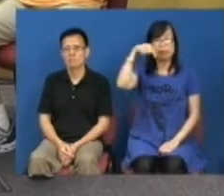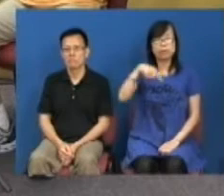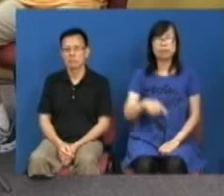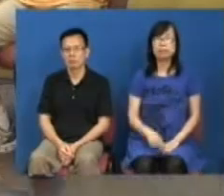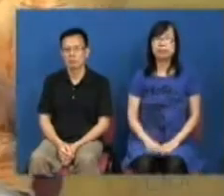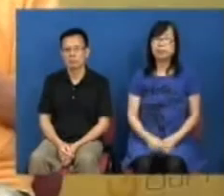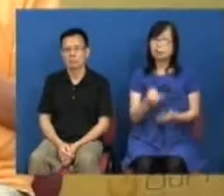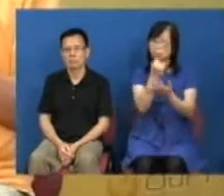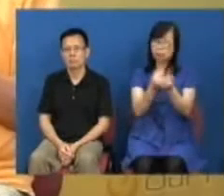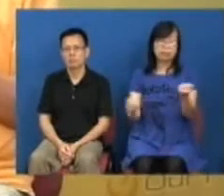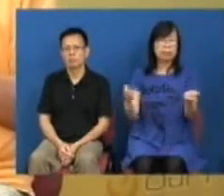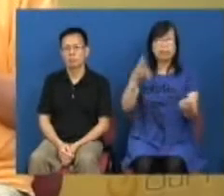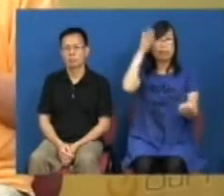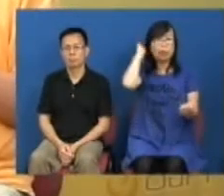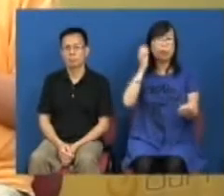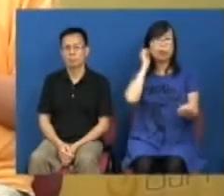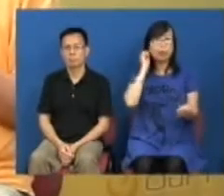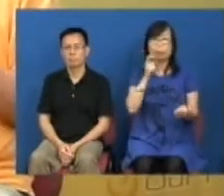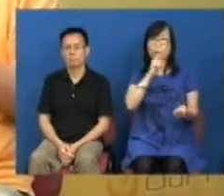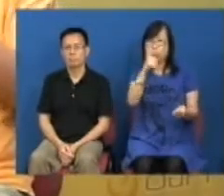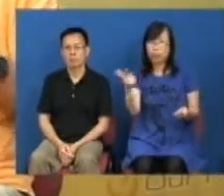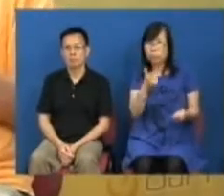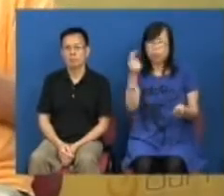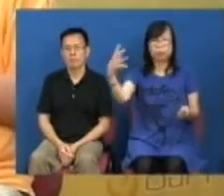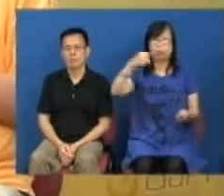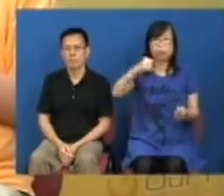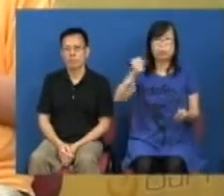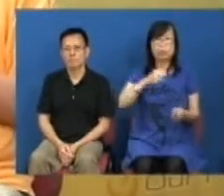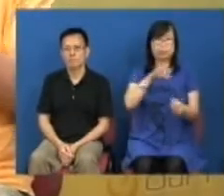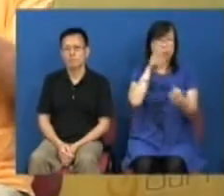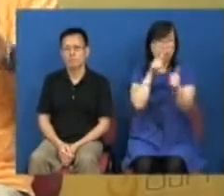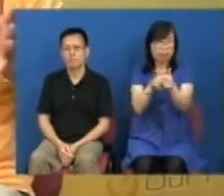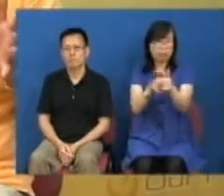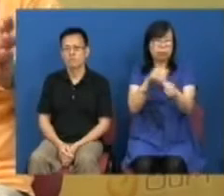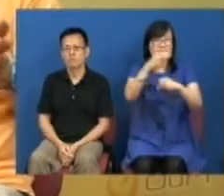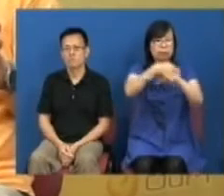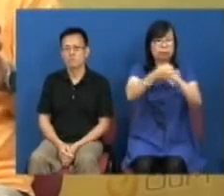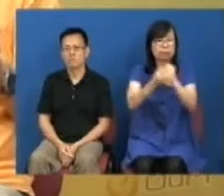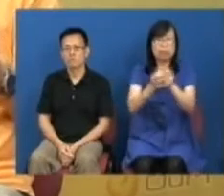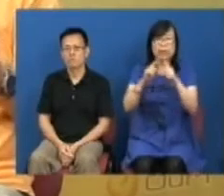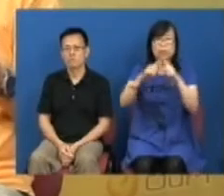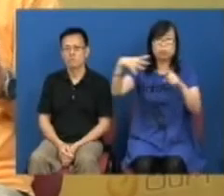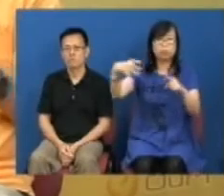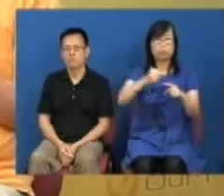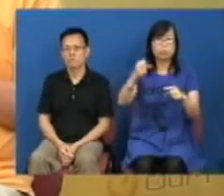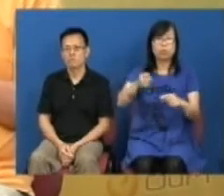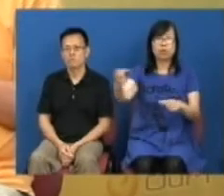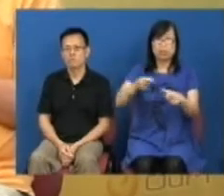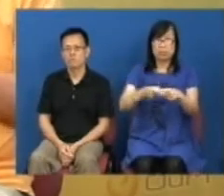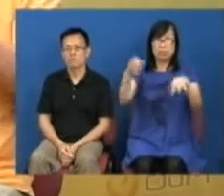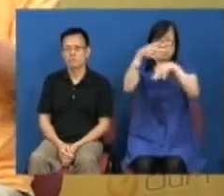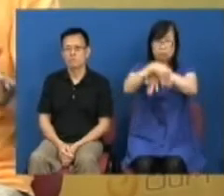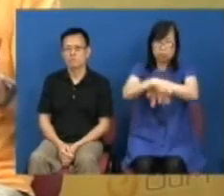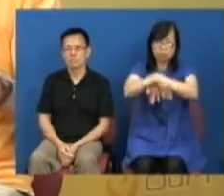还有大家不要忘记有很多权利其实根据国际人权公约根据国际惯例我们应该有